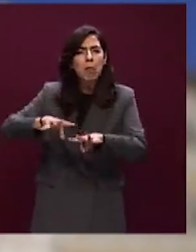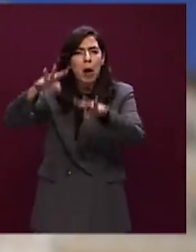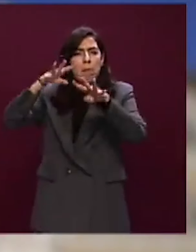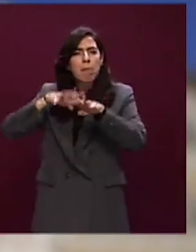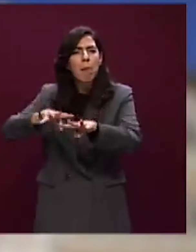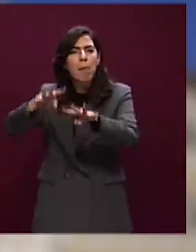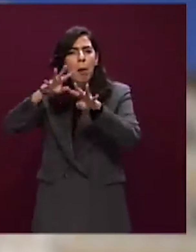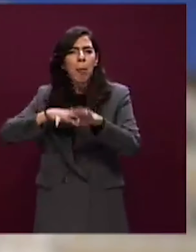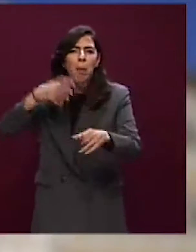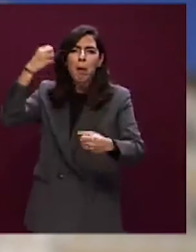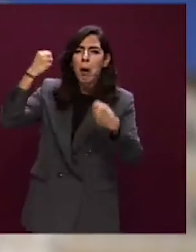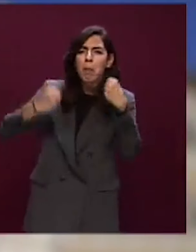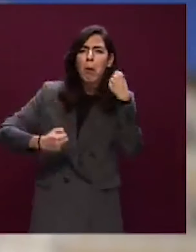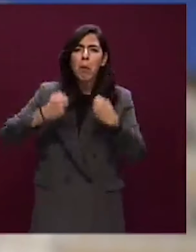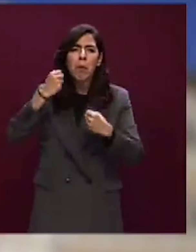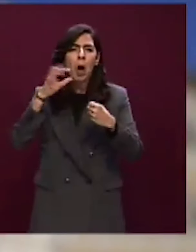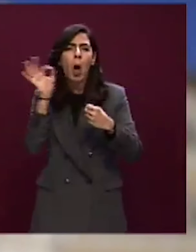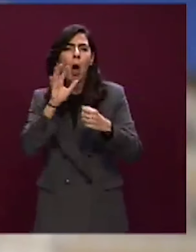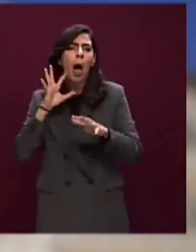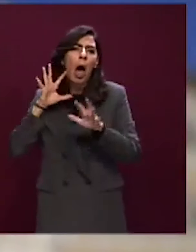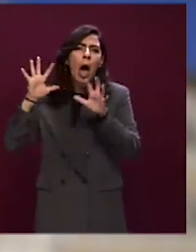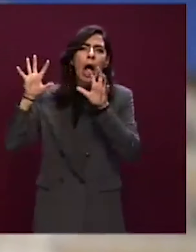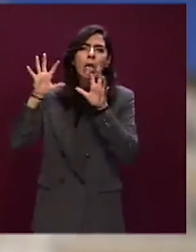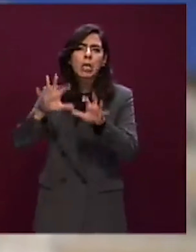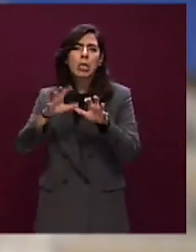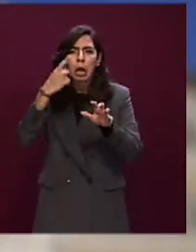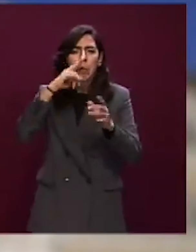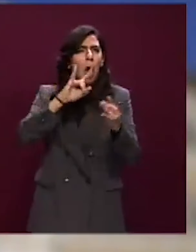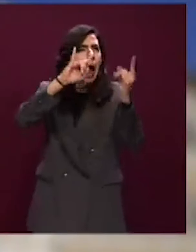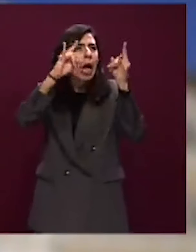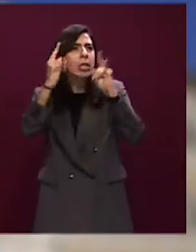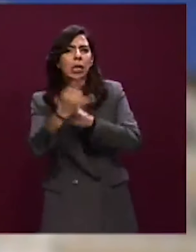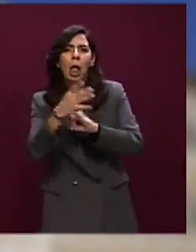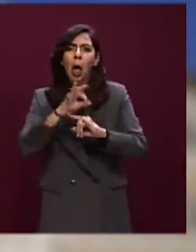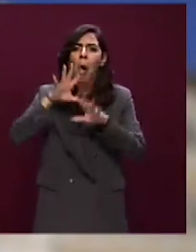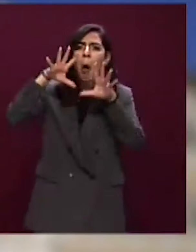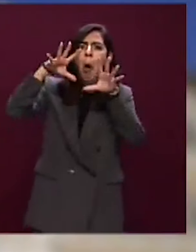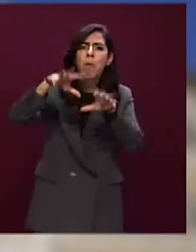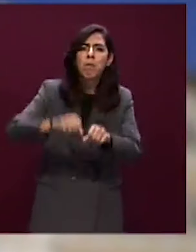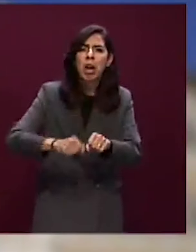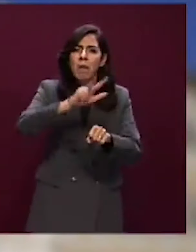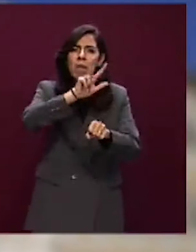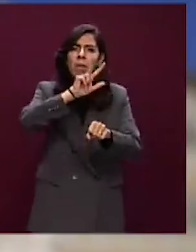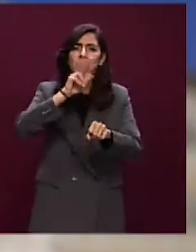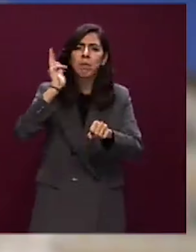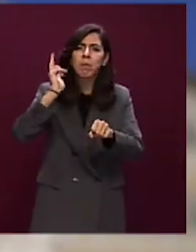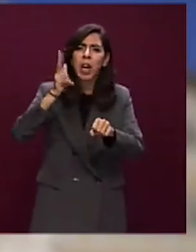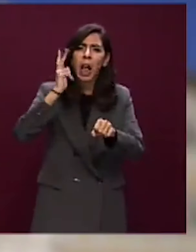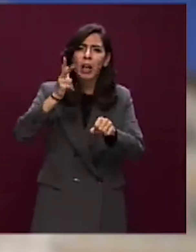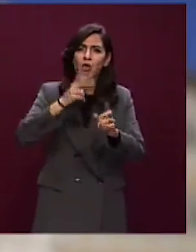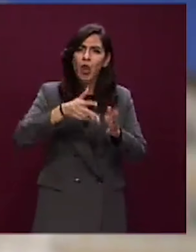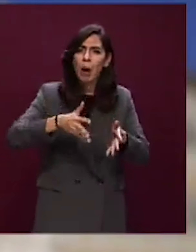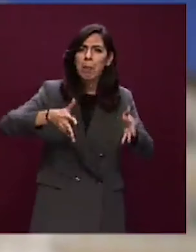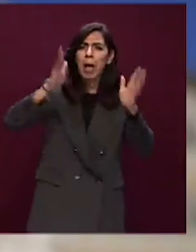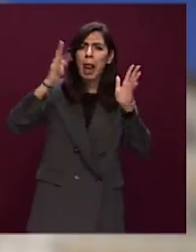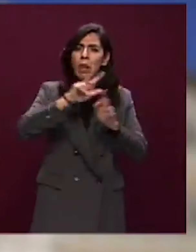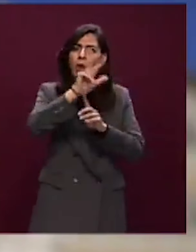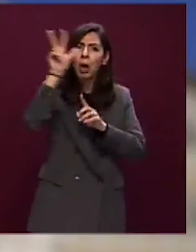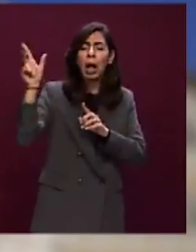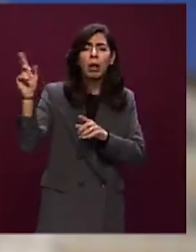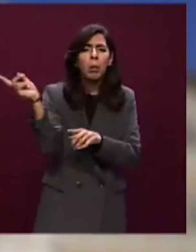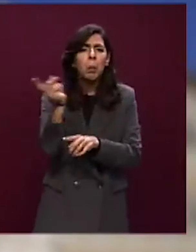l'assalto a un fortino, la presa della Bastiglia. Lì c'erano un